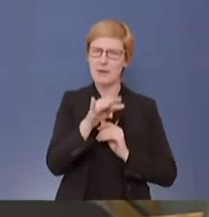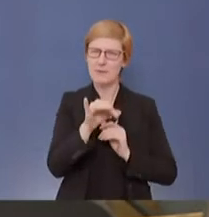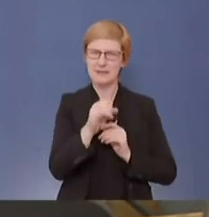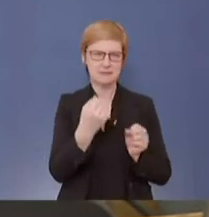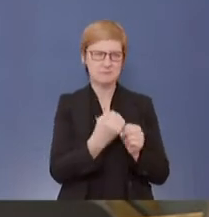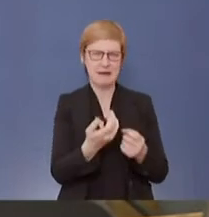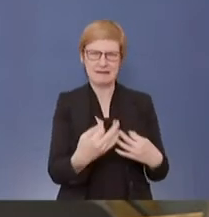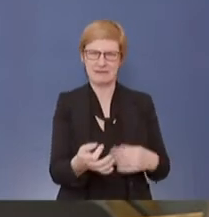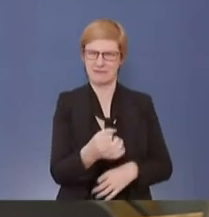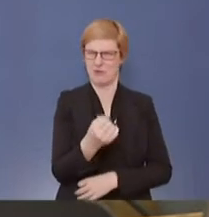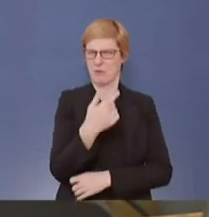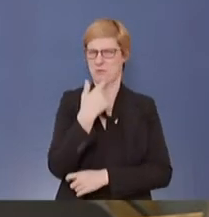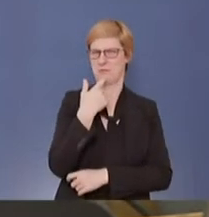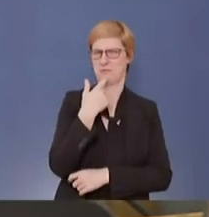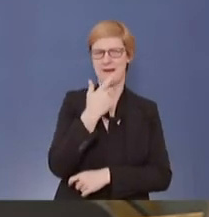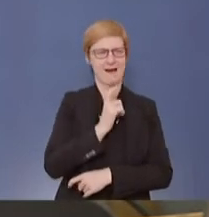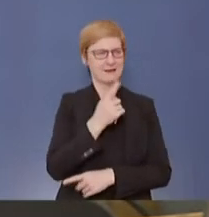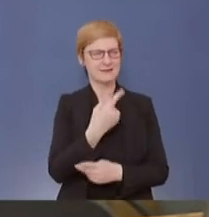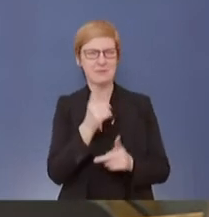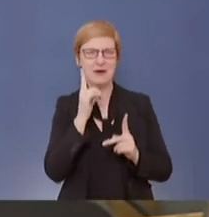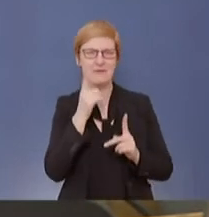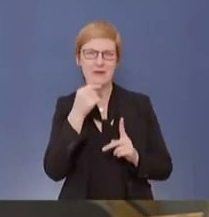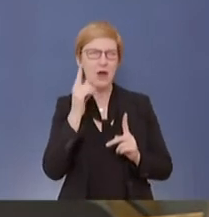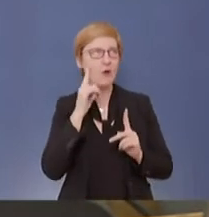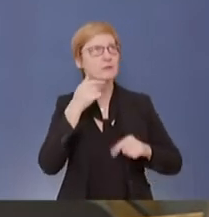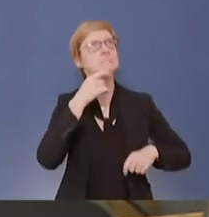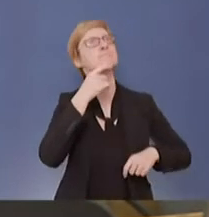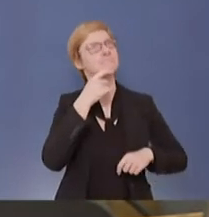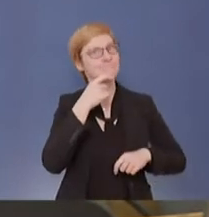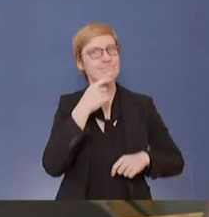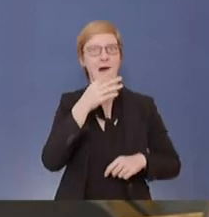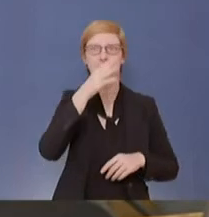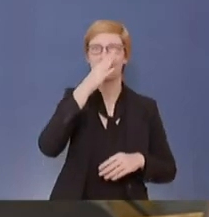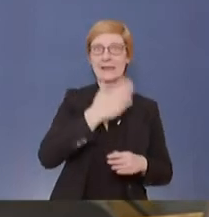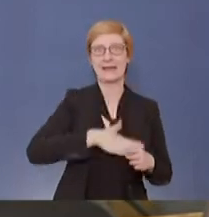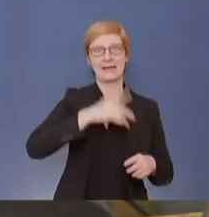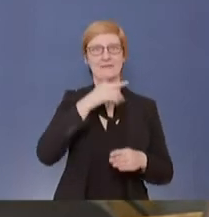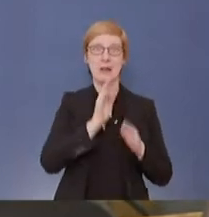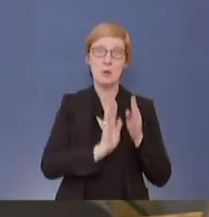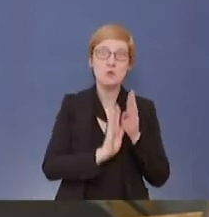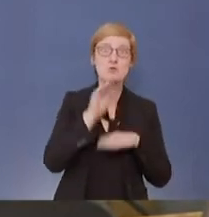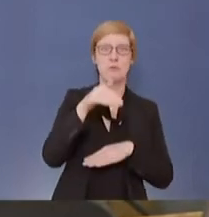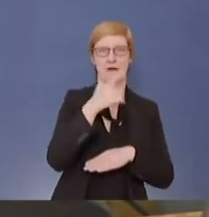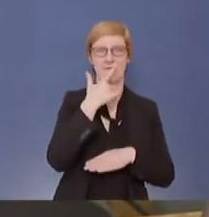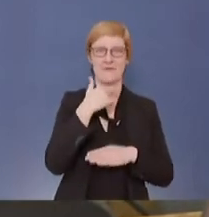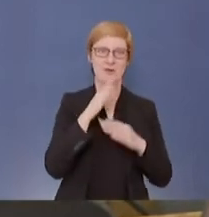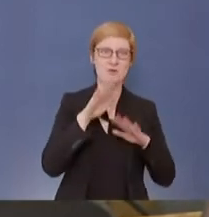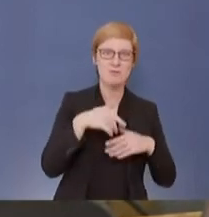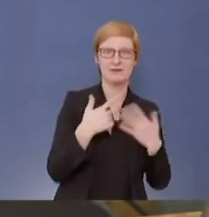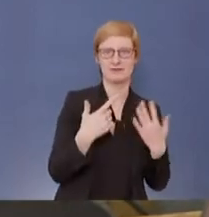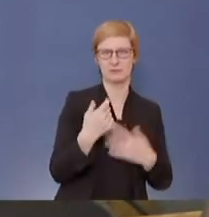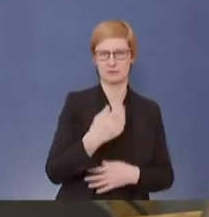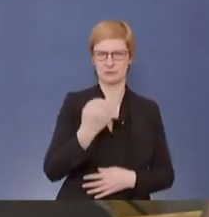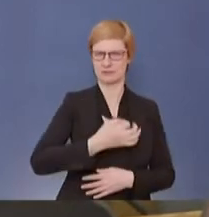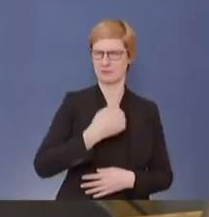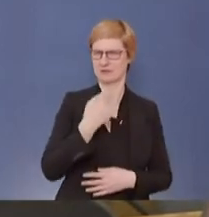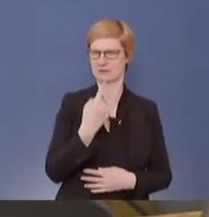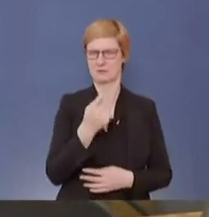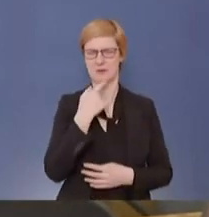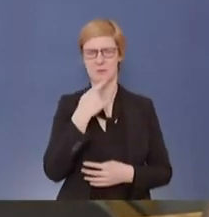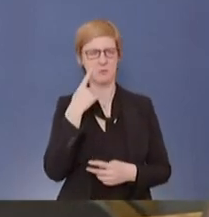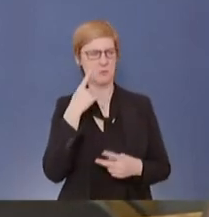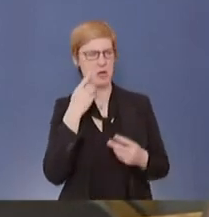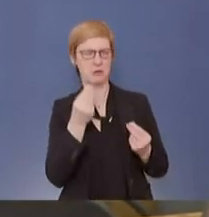Weil Sie müssten ja jetzt Interesse daran haben, dass diese Zahlen aus dem April noch übertroffen werden. Und aktuell scheint es ja so zu sein, dass es weniger ist.